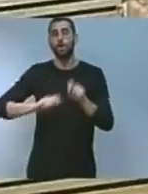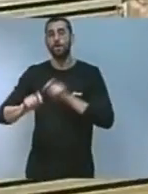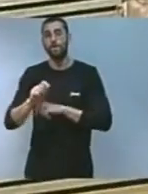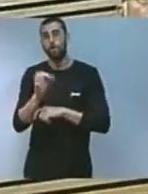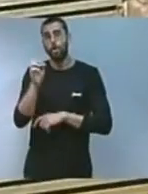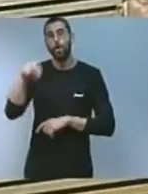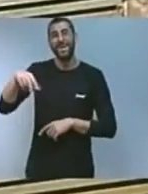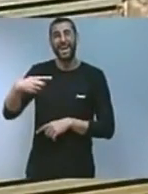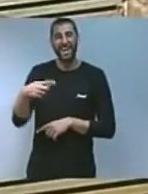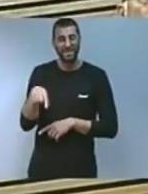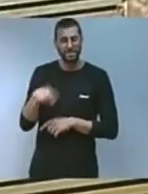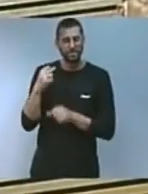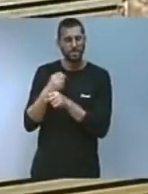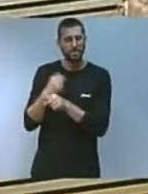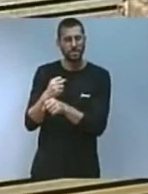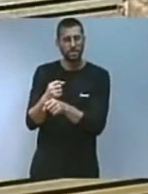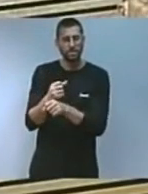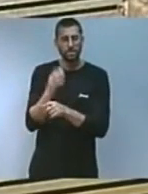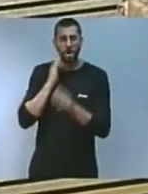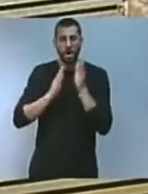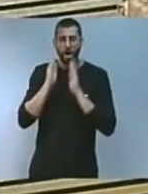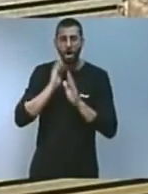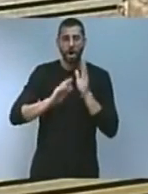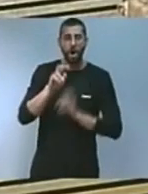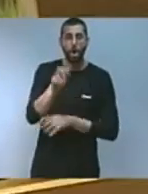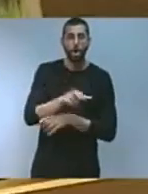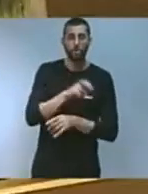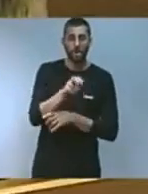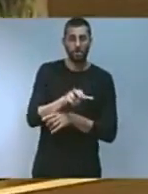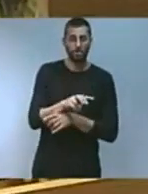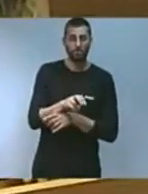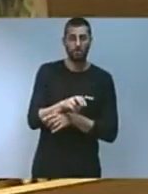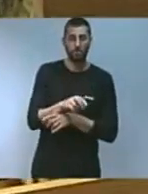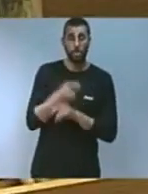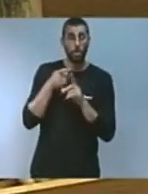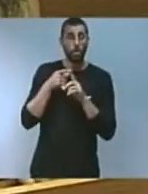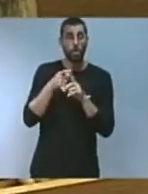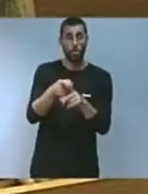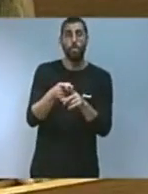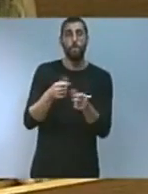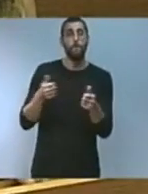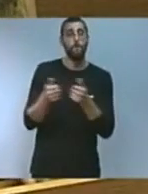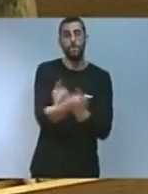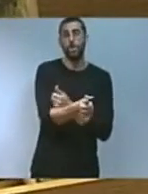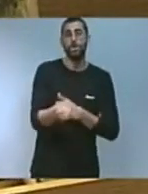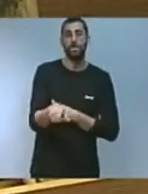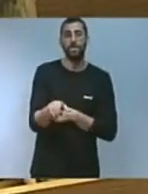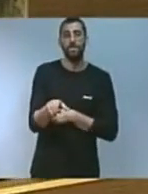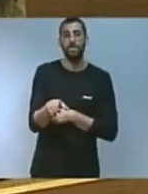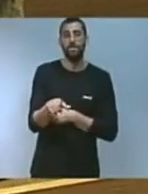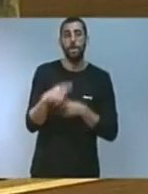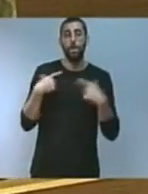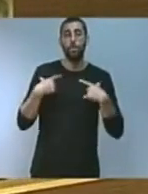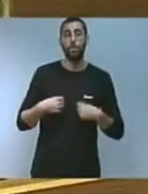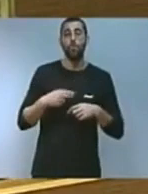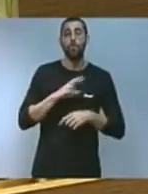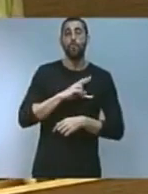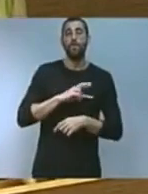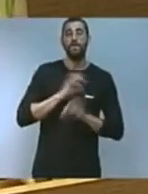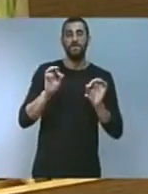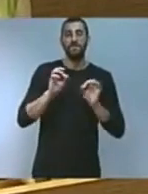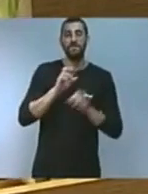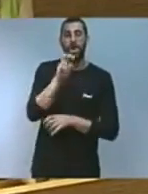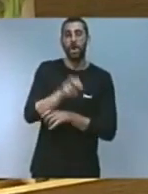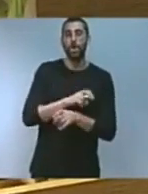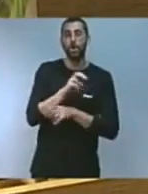treballen i s'estimen l'Horta com a objectiu primordial el de protegir el pulmó verd de la comarca de València com a espai